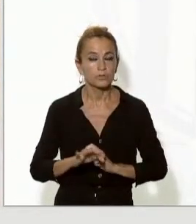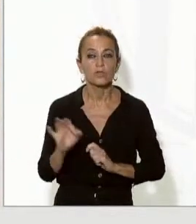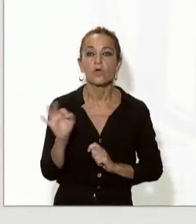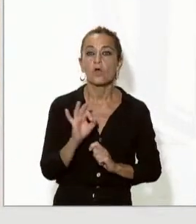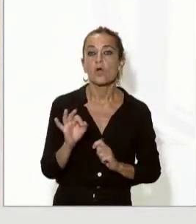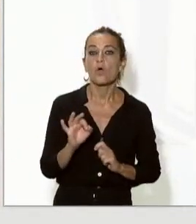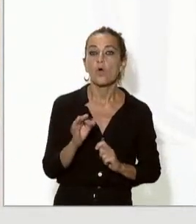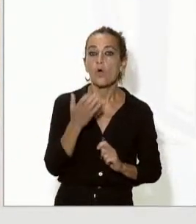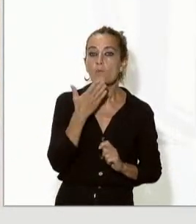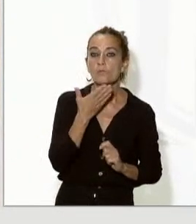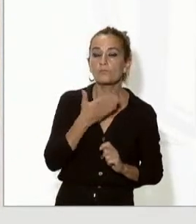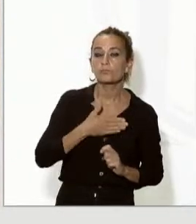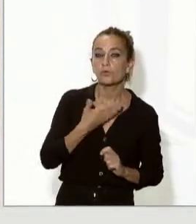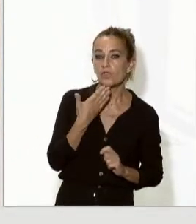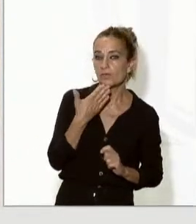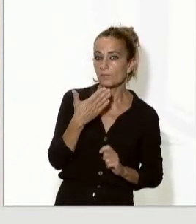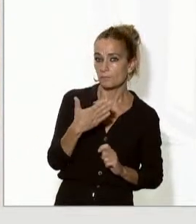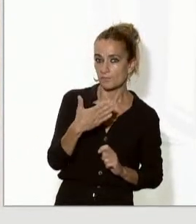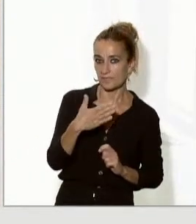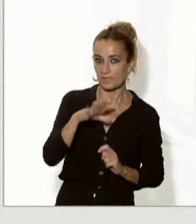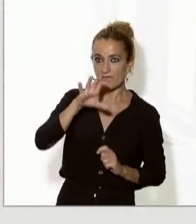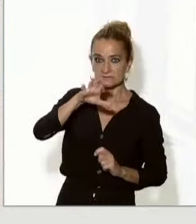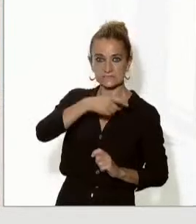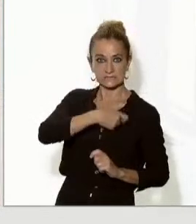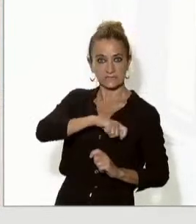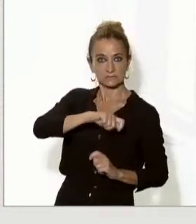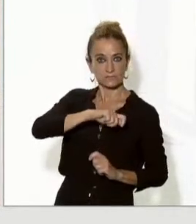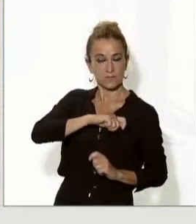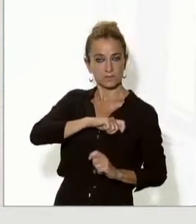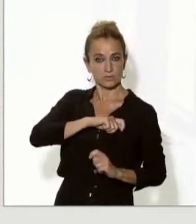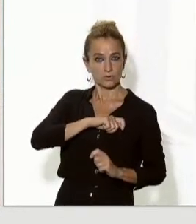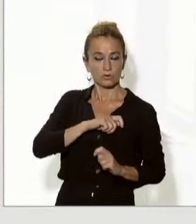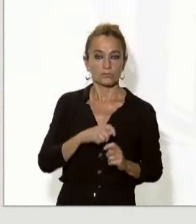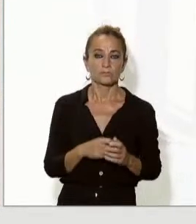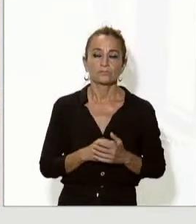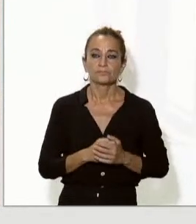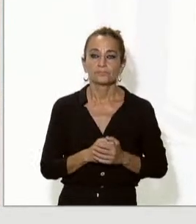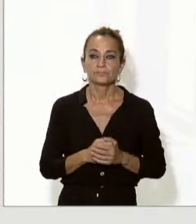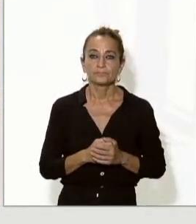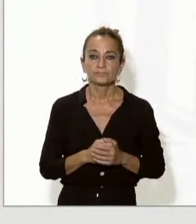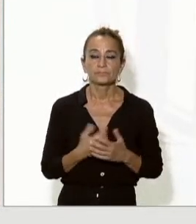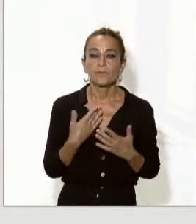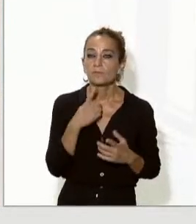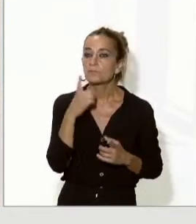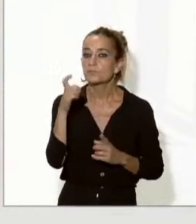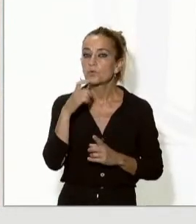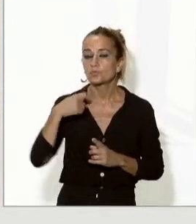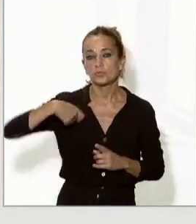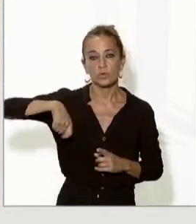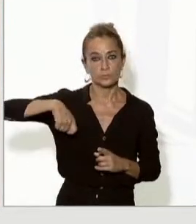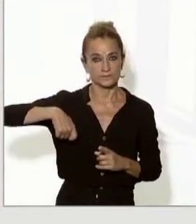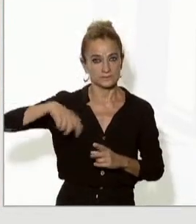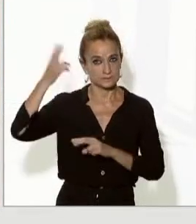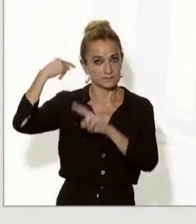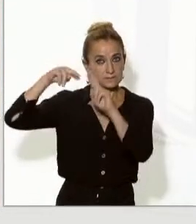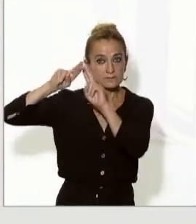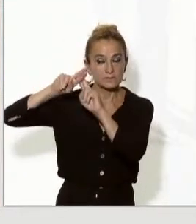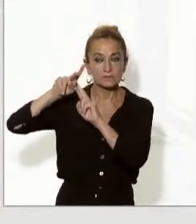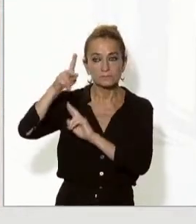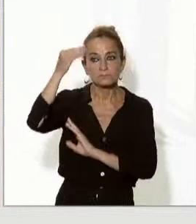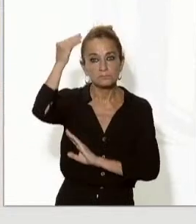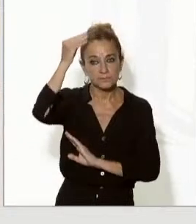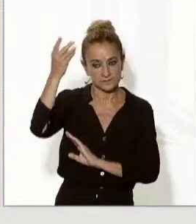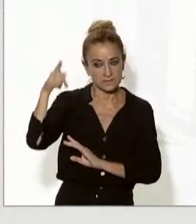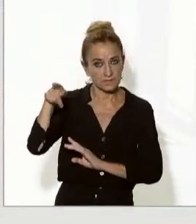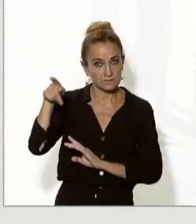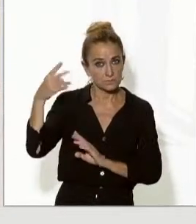'alçat espanyol ho demani com ara sembla que ho demanarà i la pregunta en sentit en verd la fa i el president de la Generalitat si creu que pot ser una porta